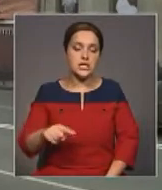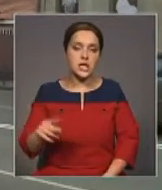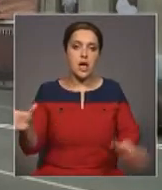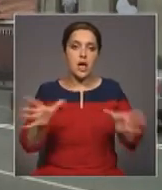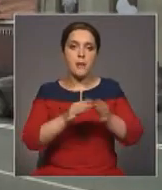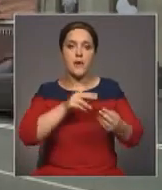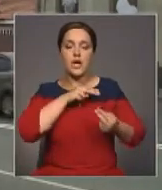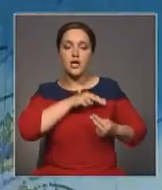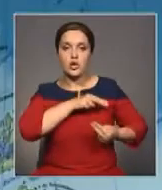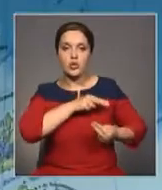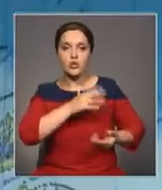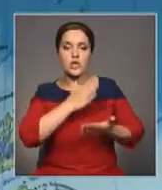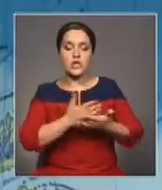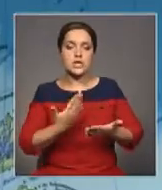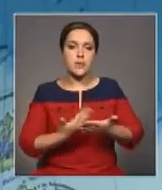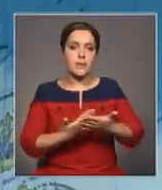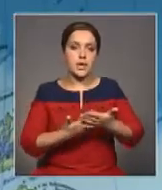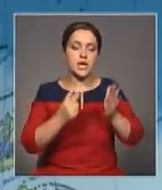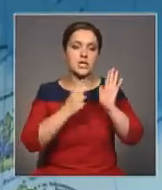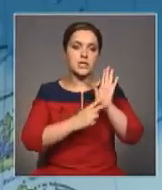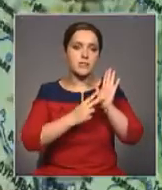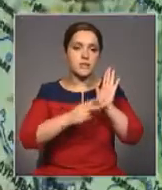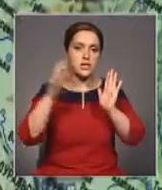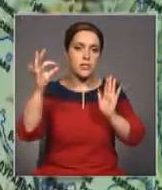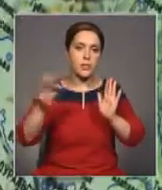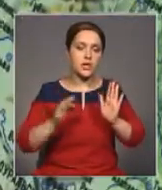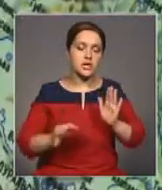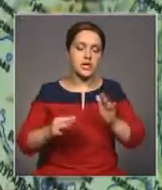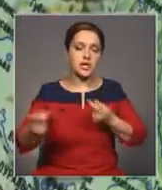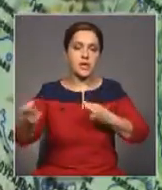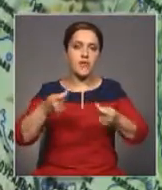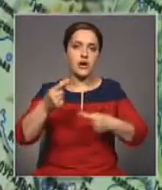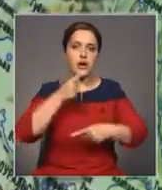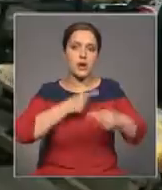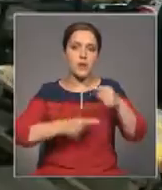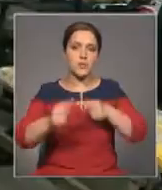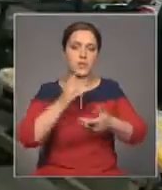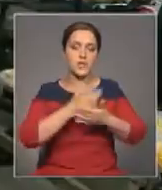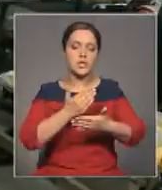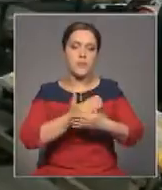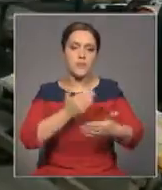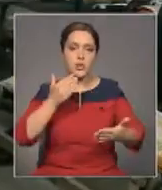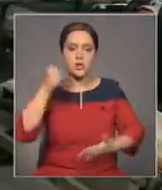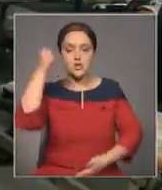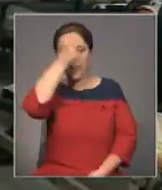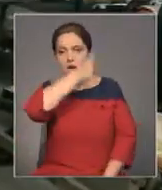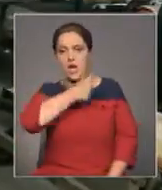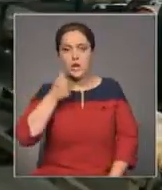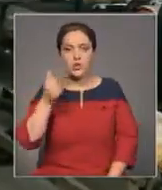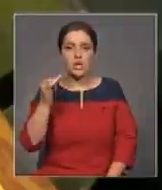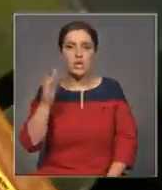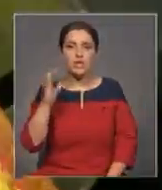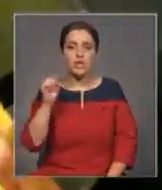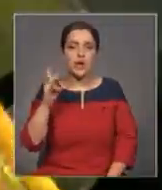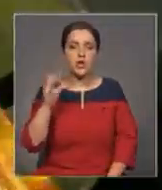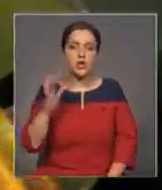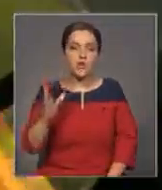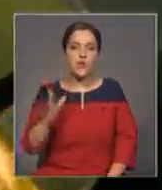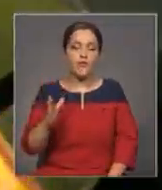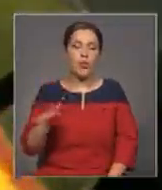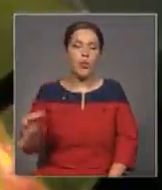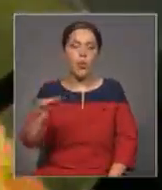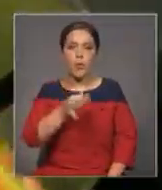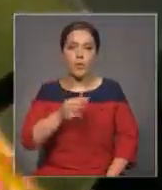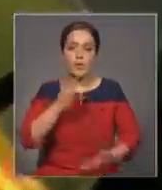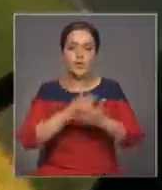между двумя странами приходится около 70% товарооборота. В прошлом году только с одной Ивановской областью товарооборот Казахстана составил